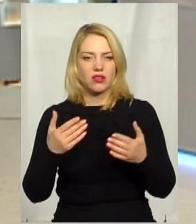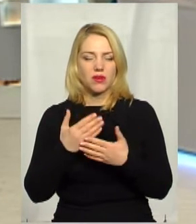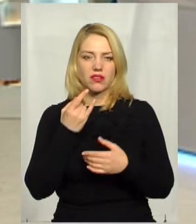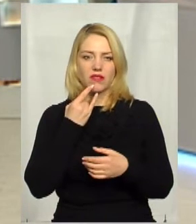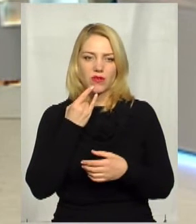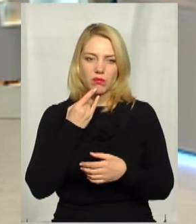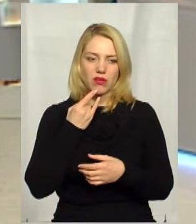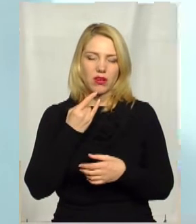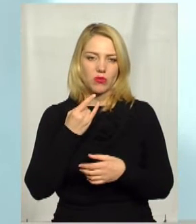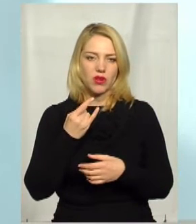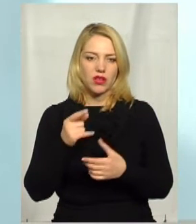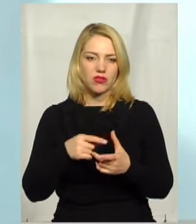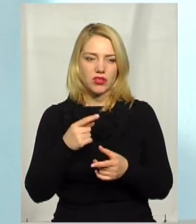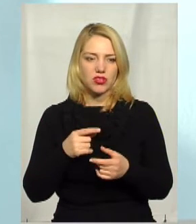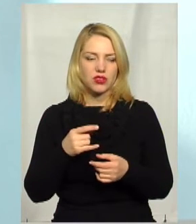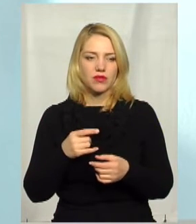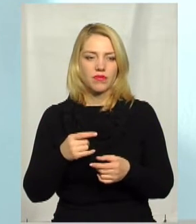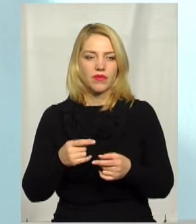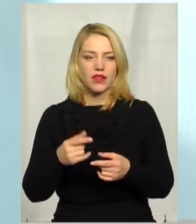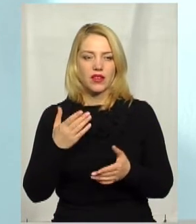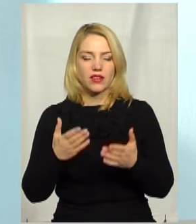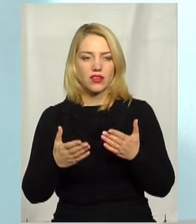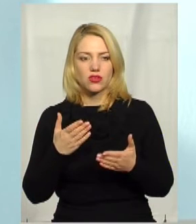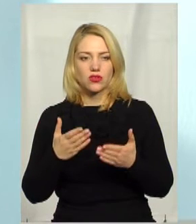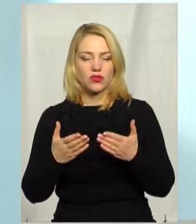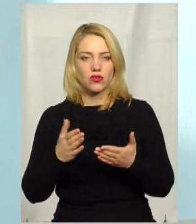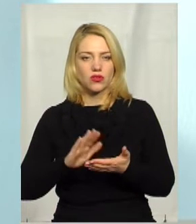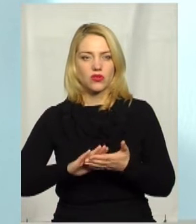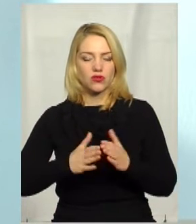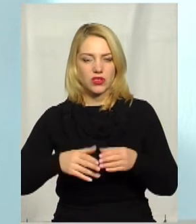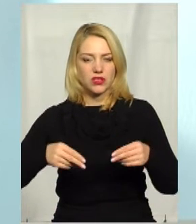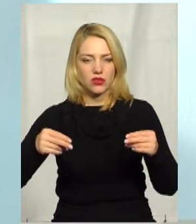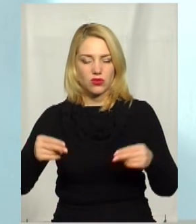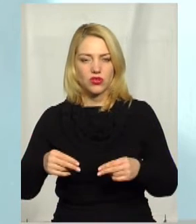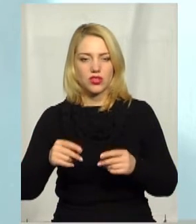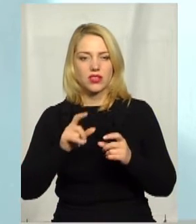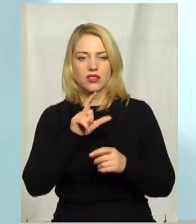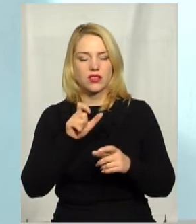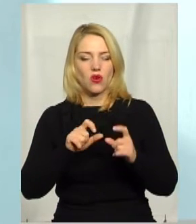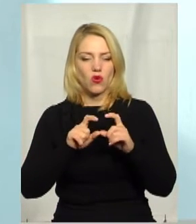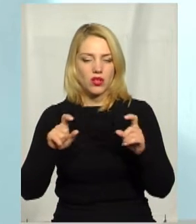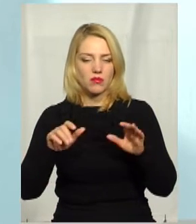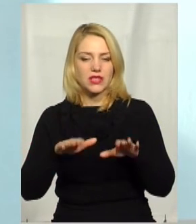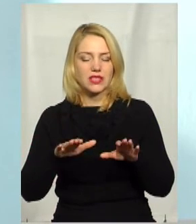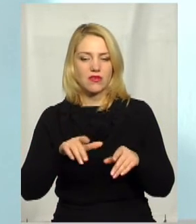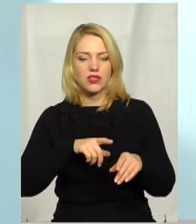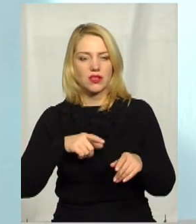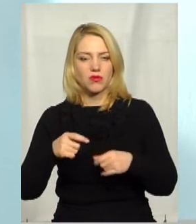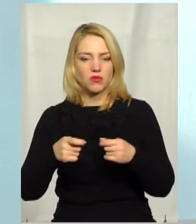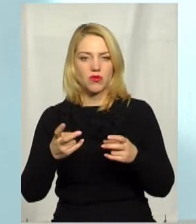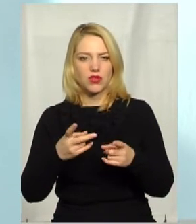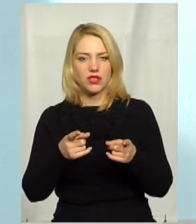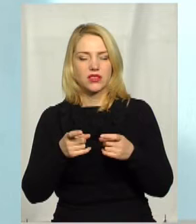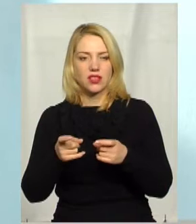Якщо органи місцевого самоврядування повинні залучати